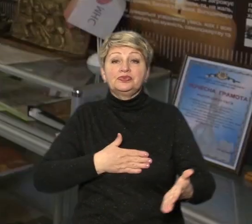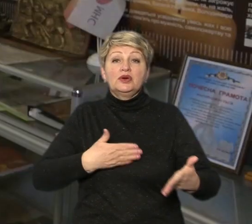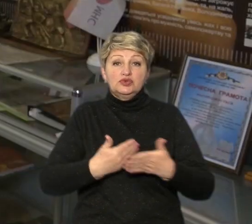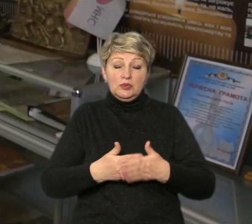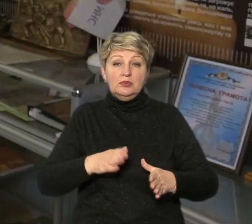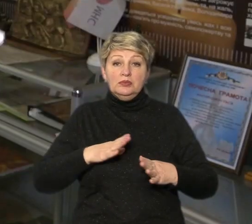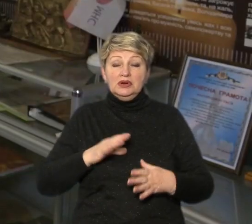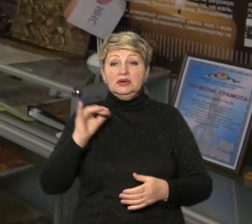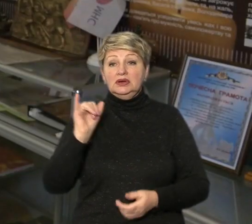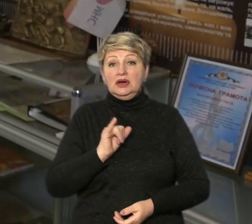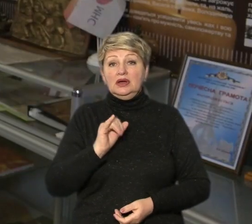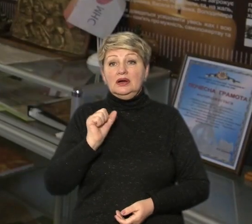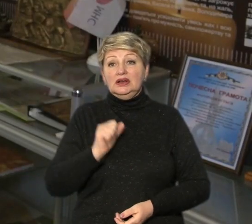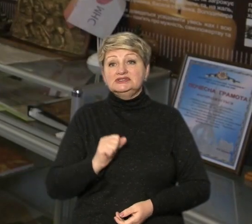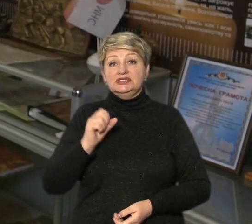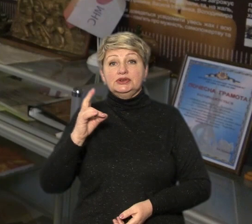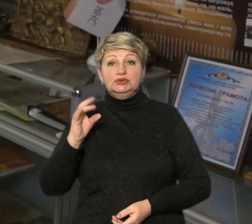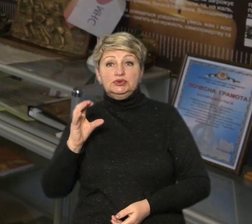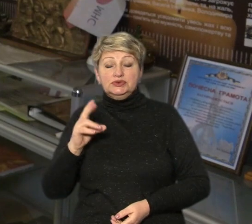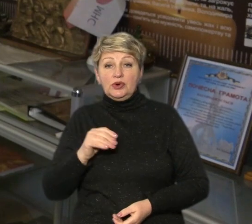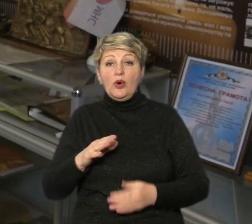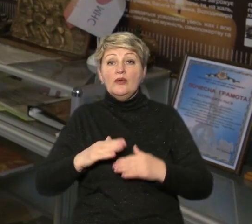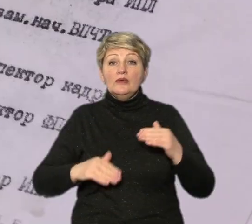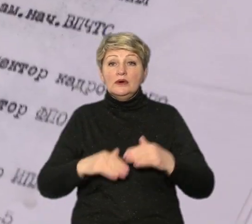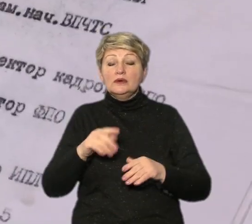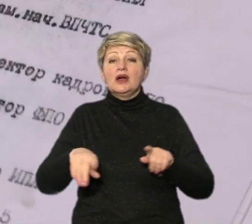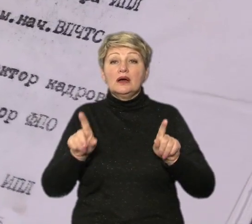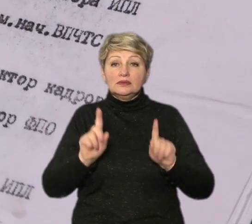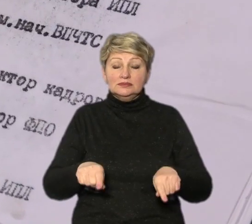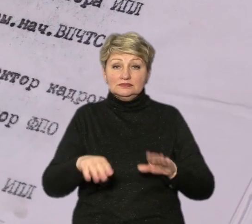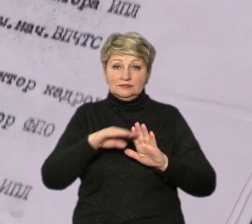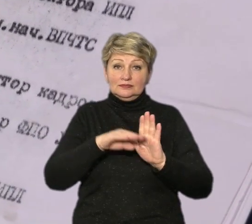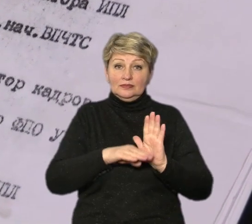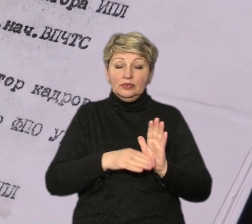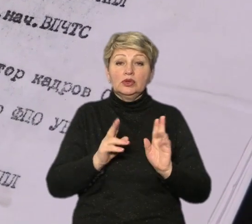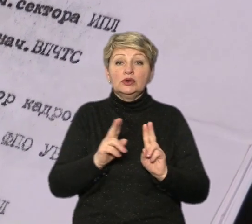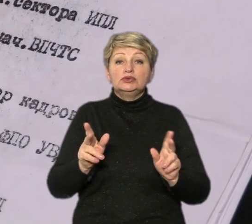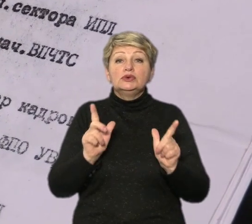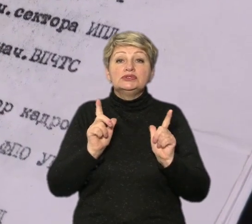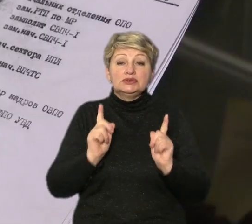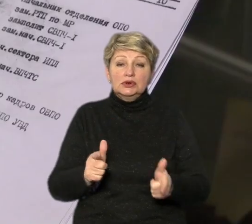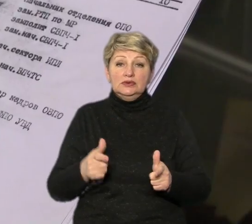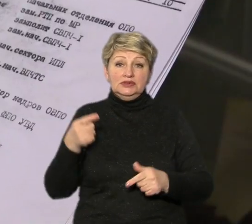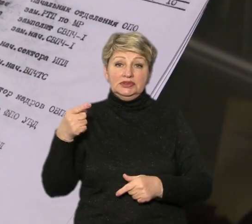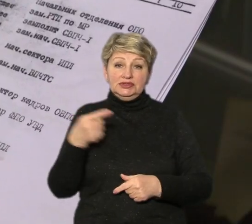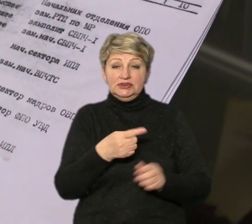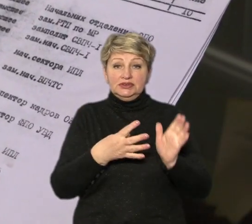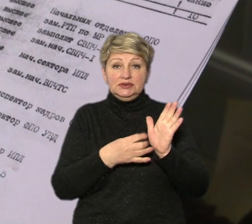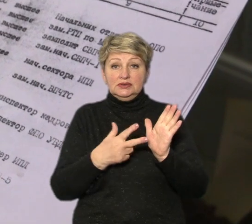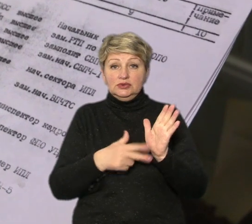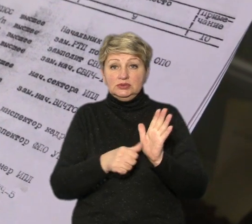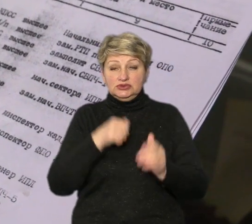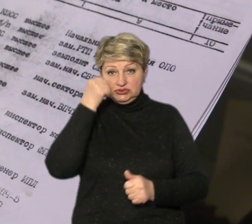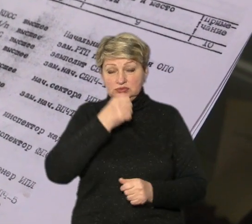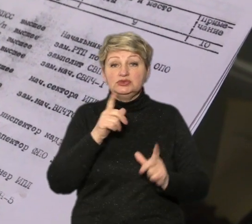Олександр Носко. В руках тримає такий самий список пожежників, які зголосилися в 1986-му році їхати